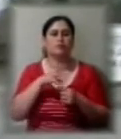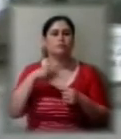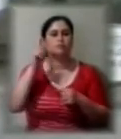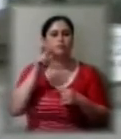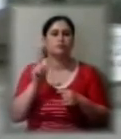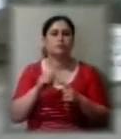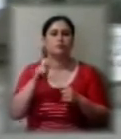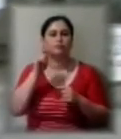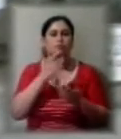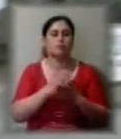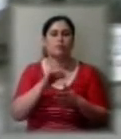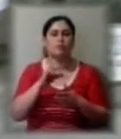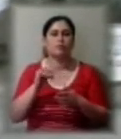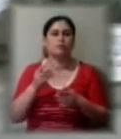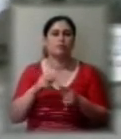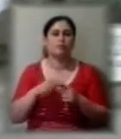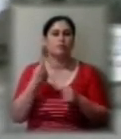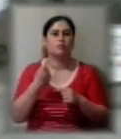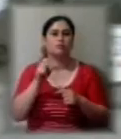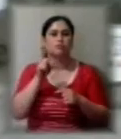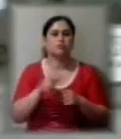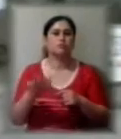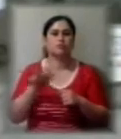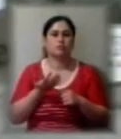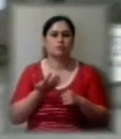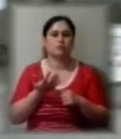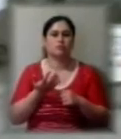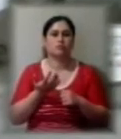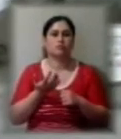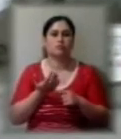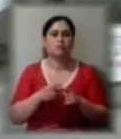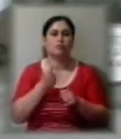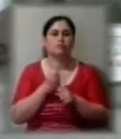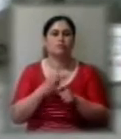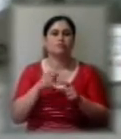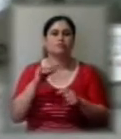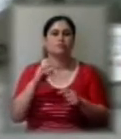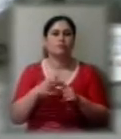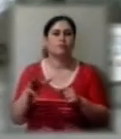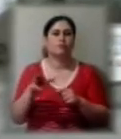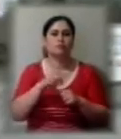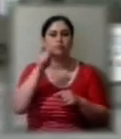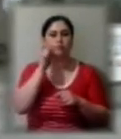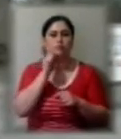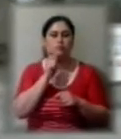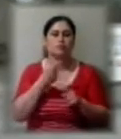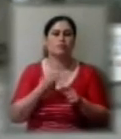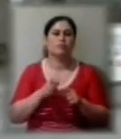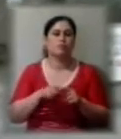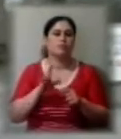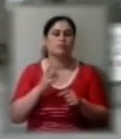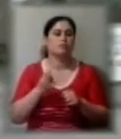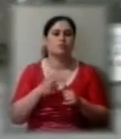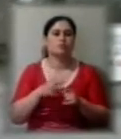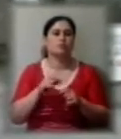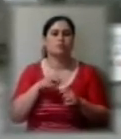монополія, це одна людина, яка робить ціни на всю Україну. Тому це буде не захист, а це буде навпаки